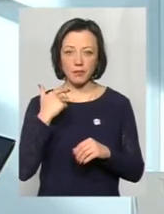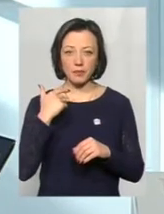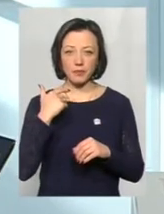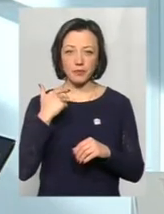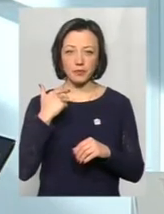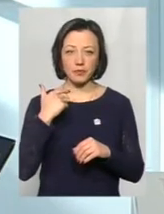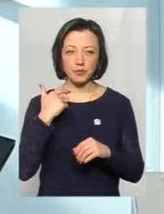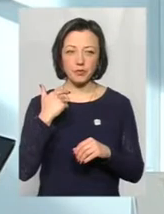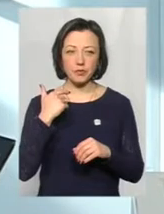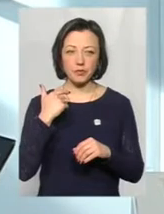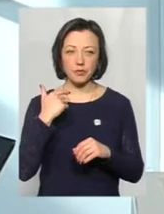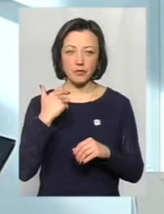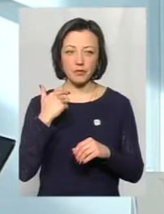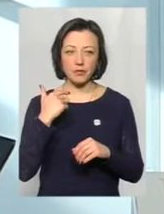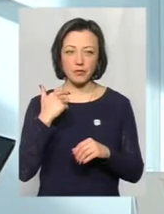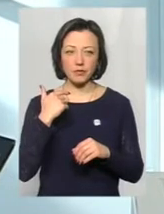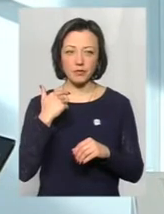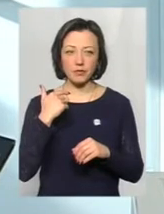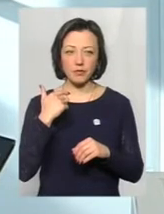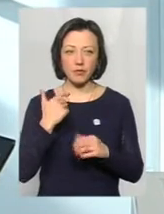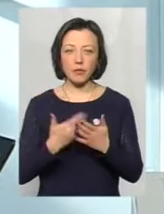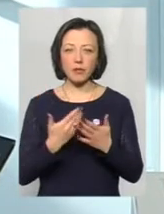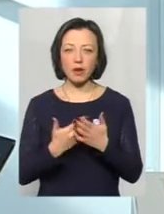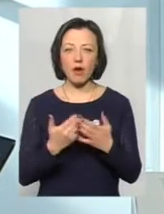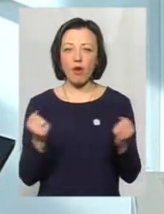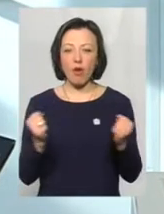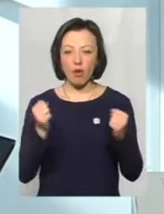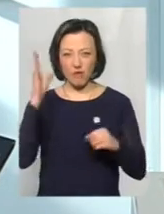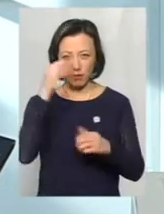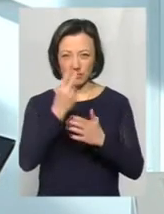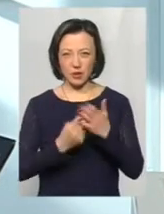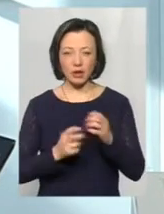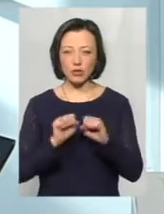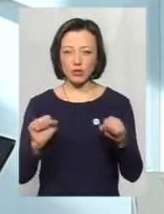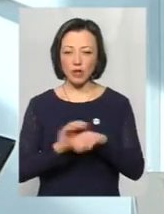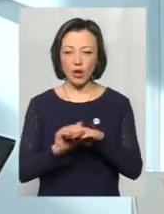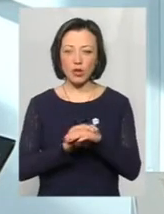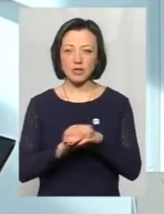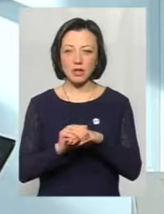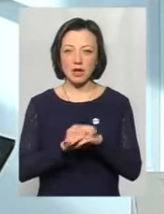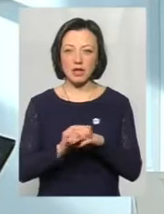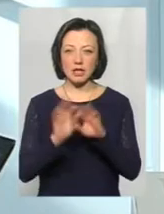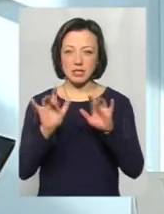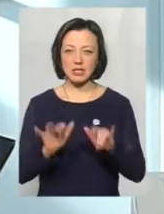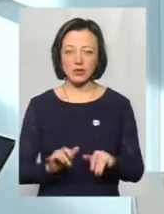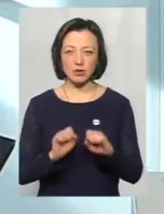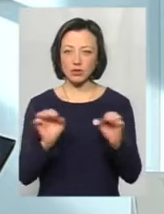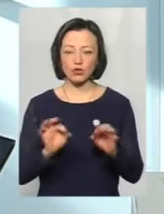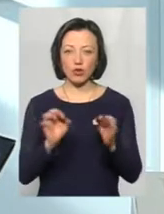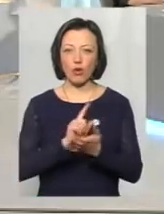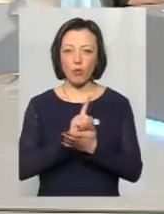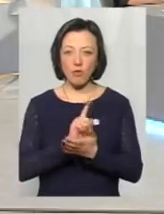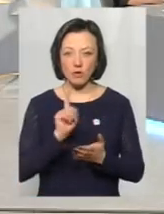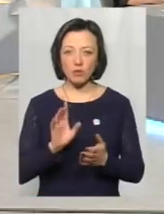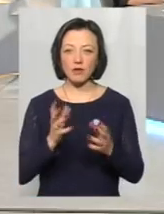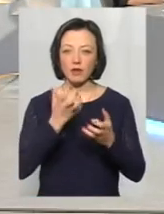там же ж є дія, наприклад, холодної води, то не можна розтирати снігом кінцівки і так далі. Обов'язково